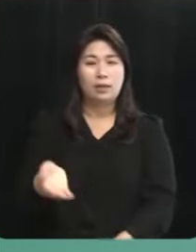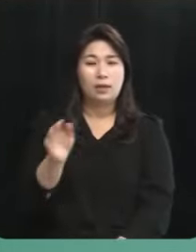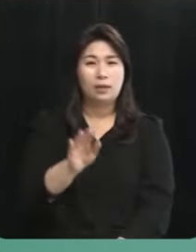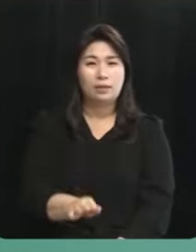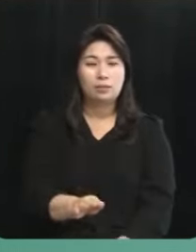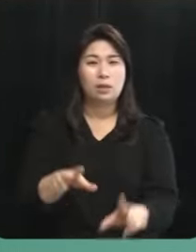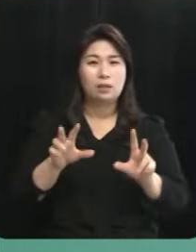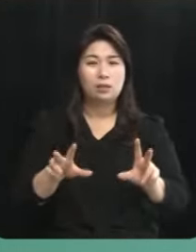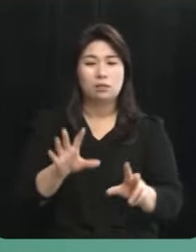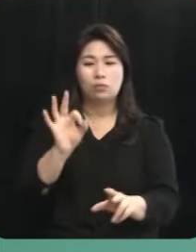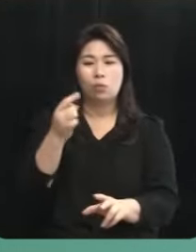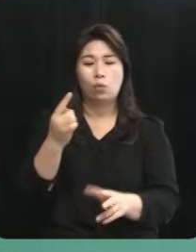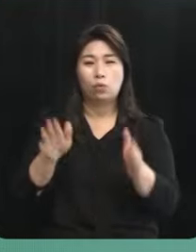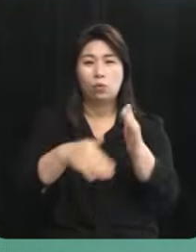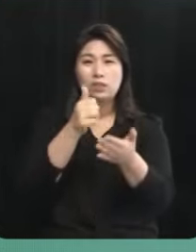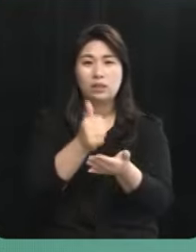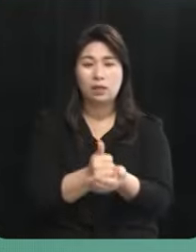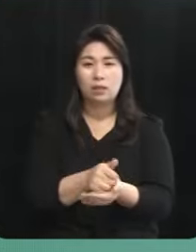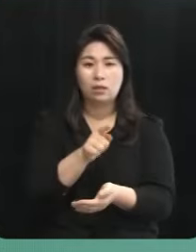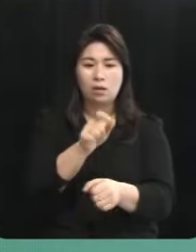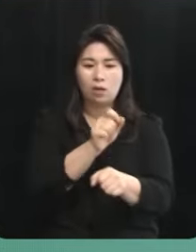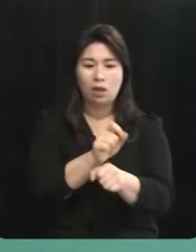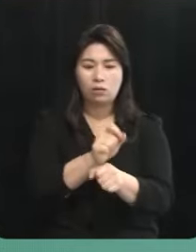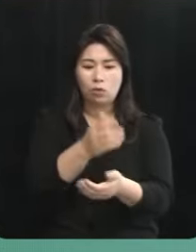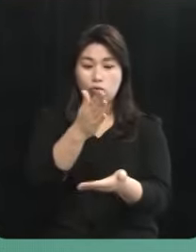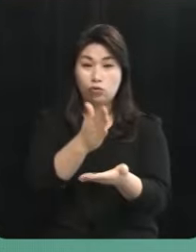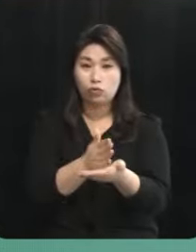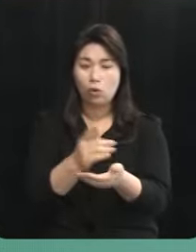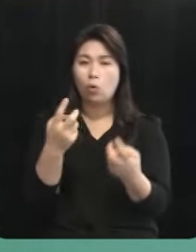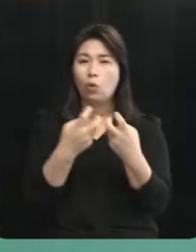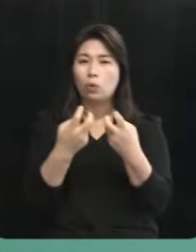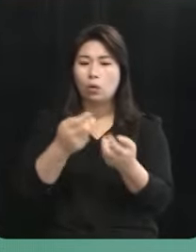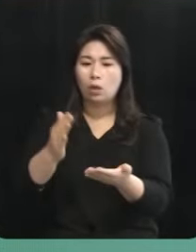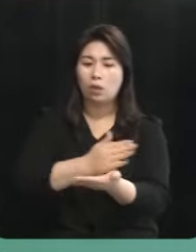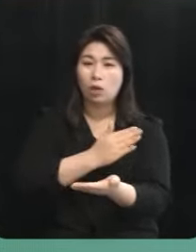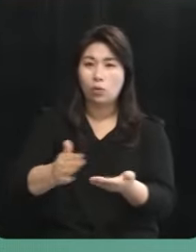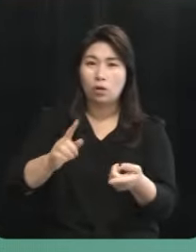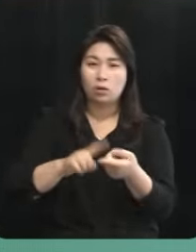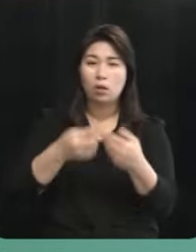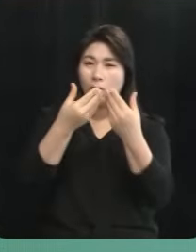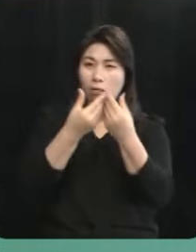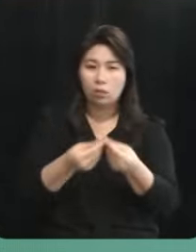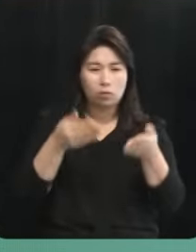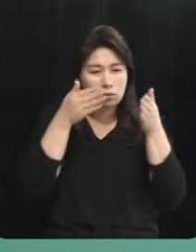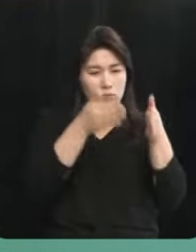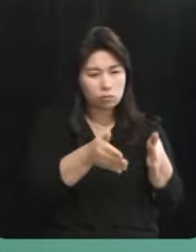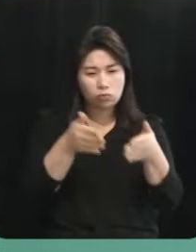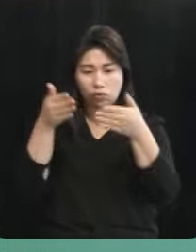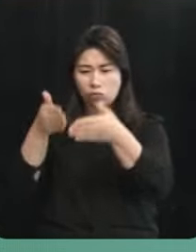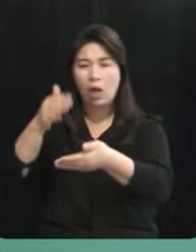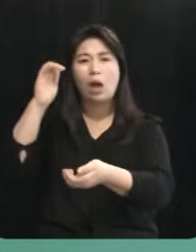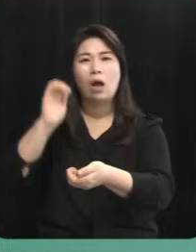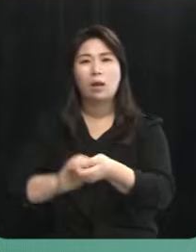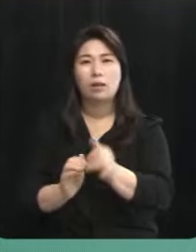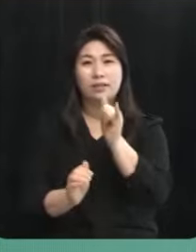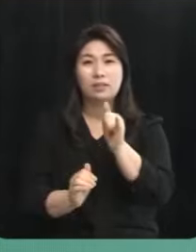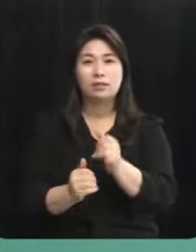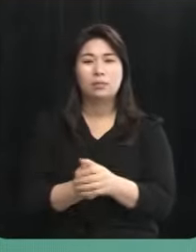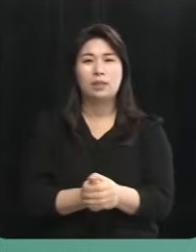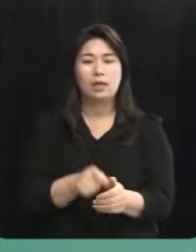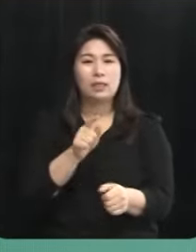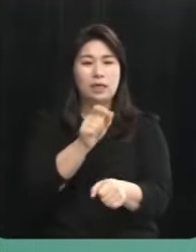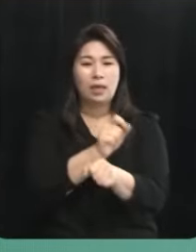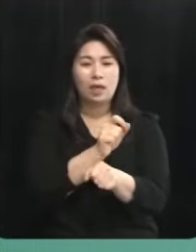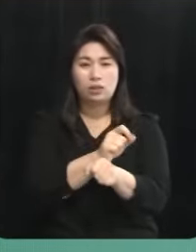지금 오영훈 도정은 이 행정구역을 어떻게 나눌 것인지에 그 내용이 집중되어 있는 한계가 있습니다 이